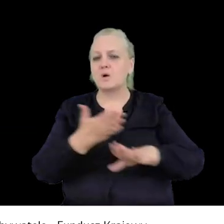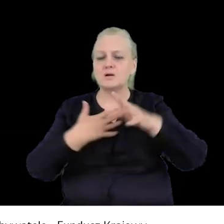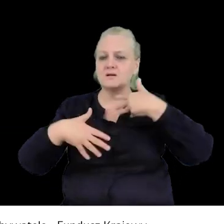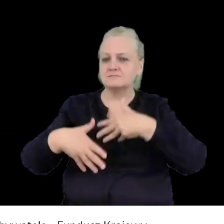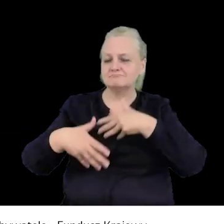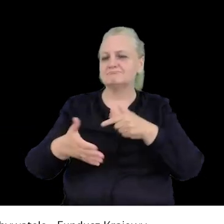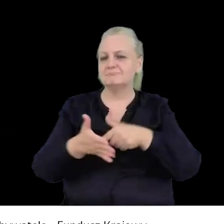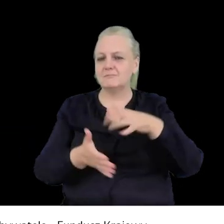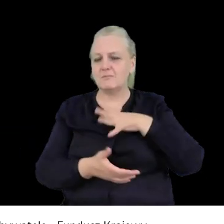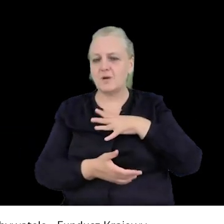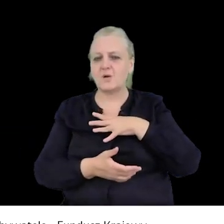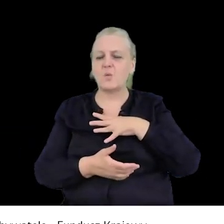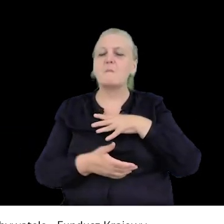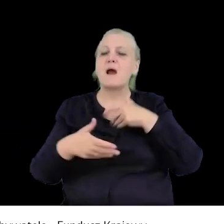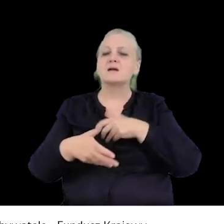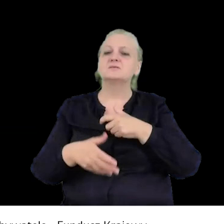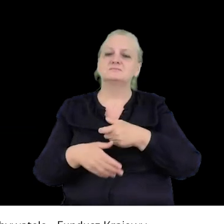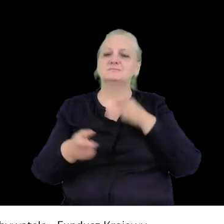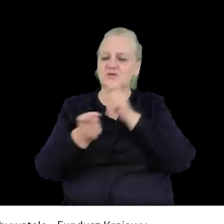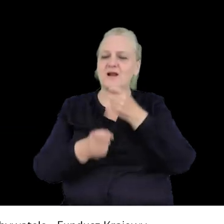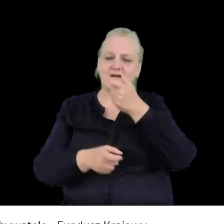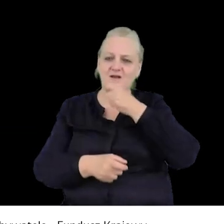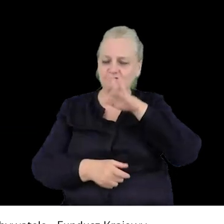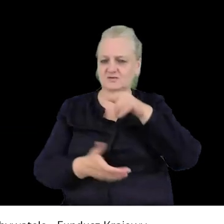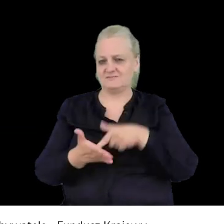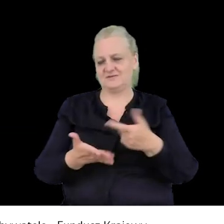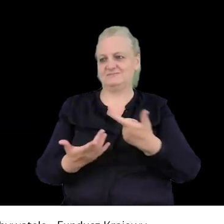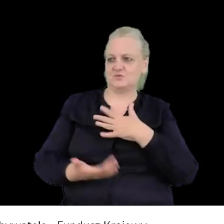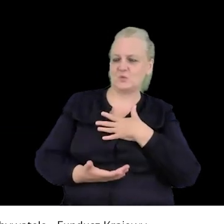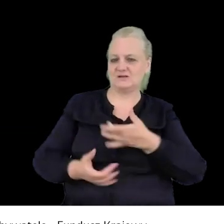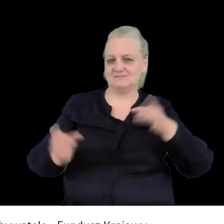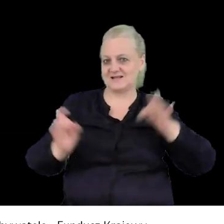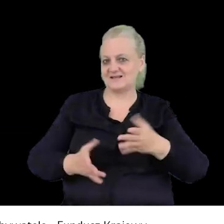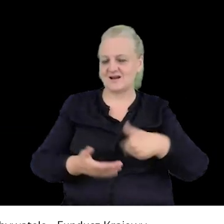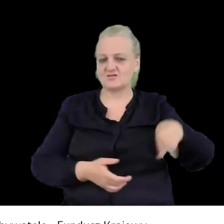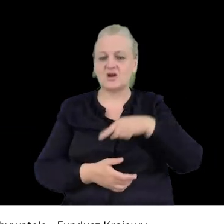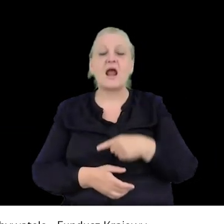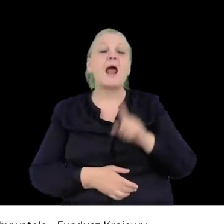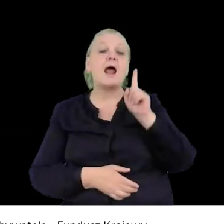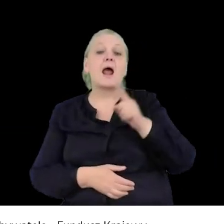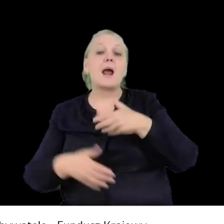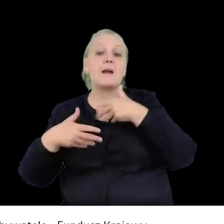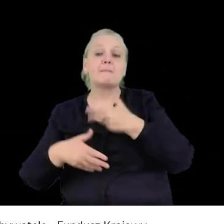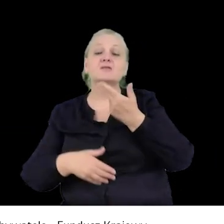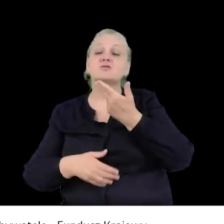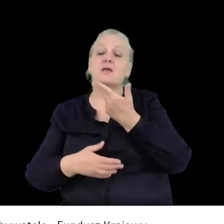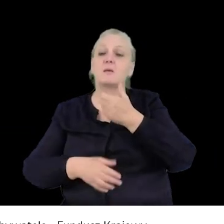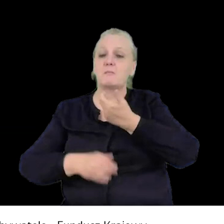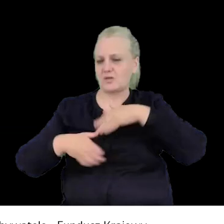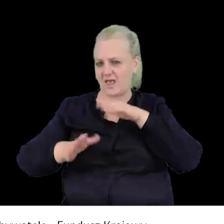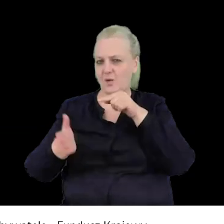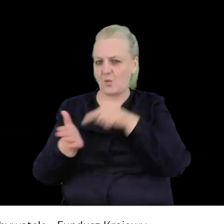koalicji antyfaszystowskiej mogło być efektem zastrzeczenia. Z kolei w przypadku marszu niepodległości